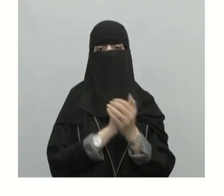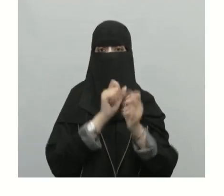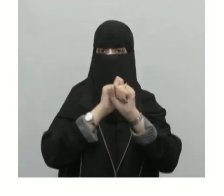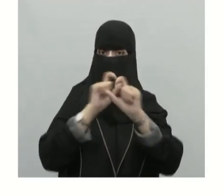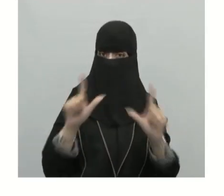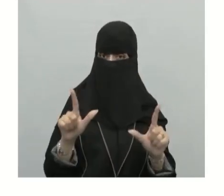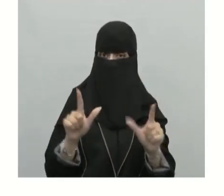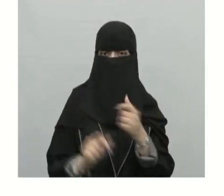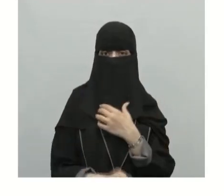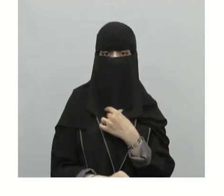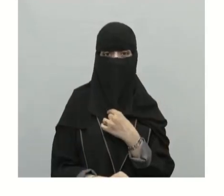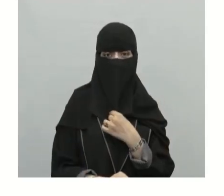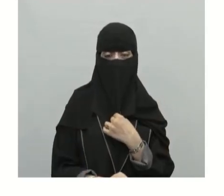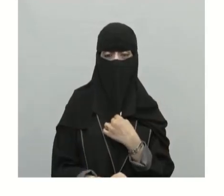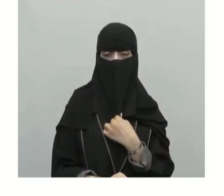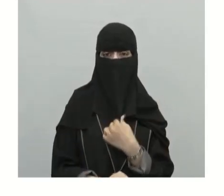العرض